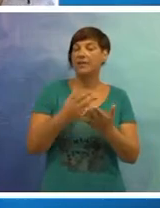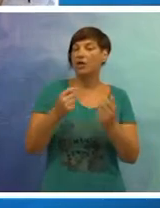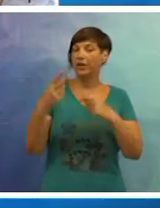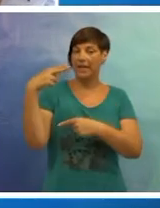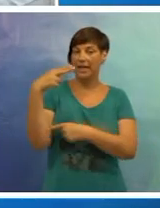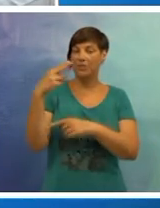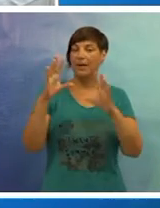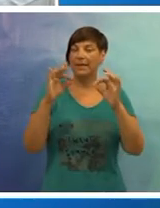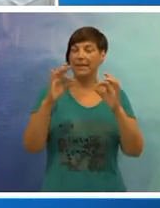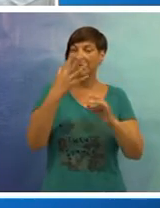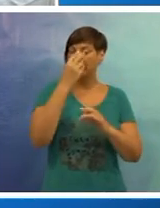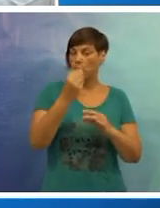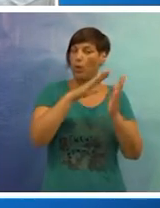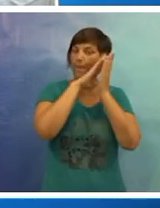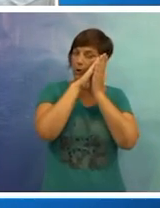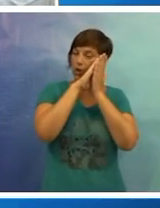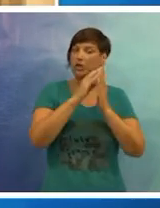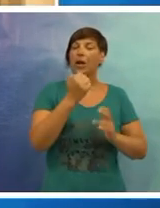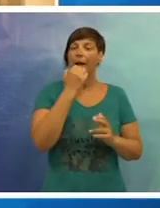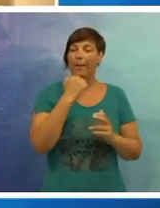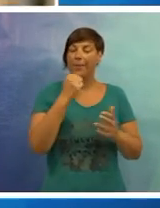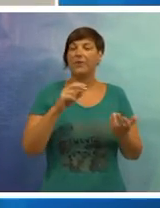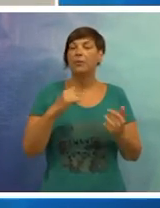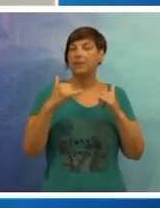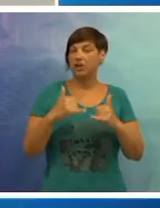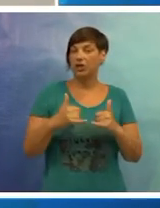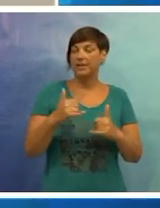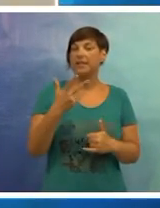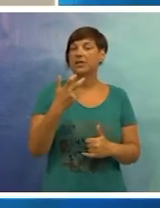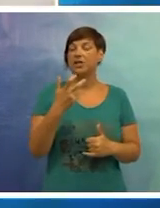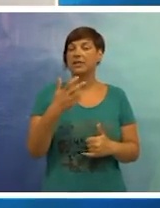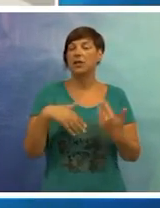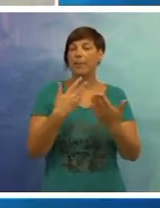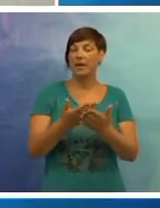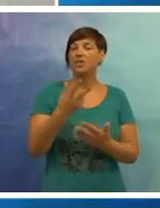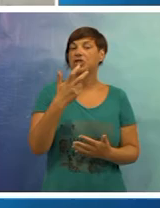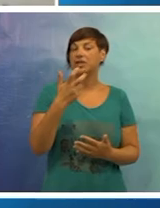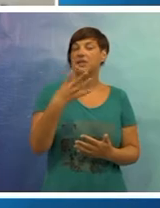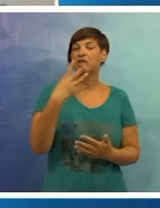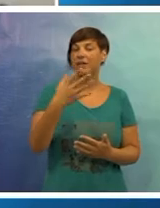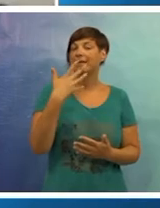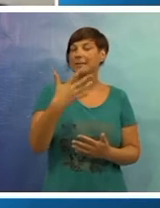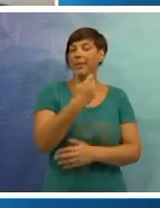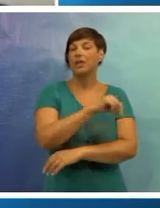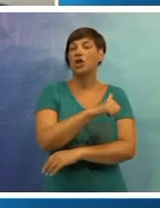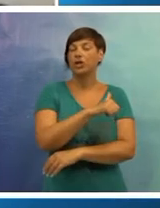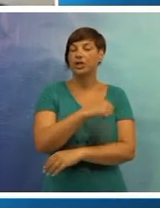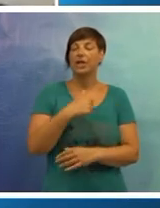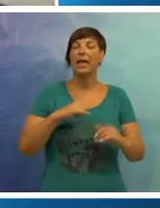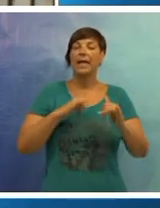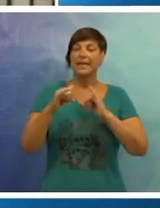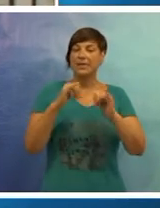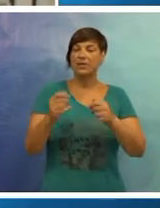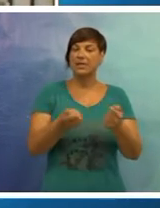znači da će hotelijeri plaćati 10 kuna po noćenju, a privatni zajemljivači umjesto dosadašnjih 300 plaćat će 345 kuna